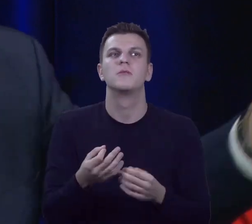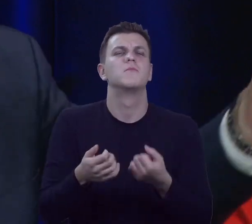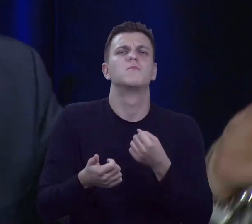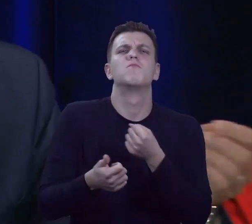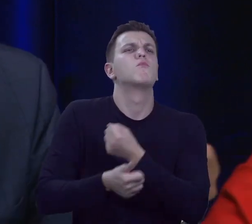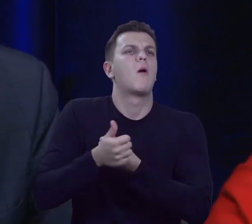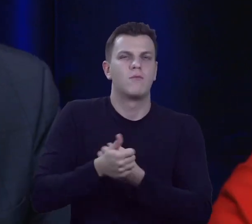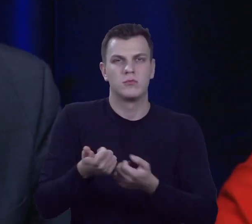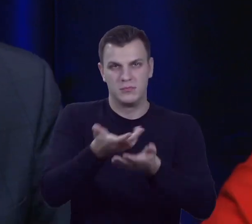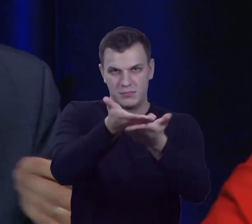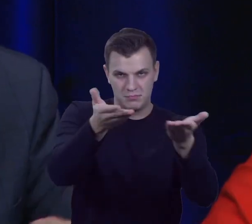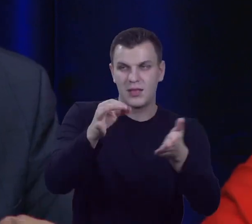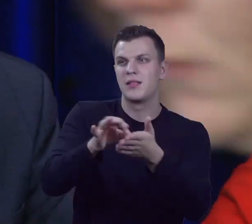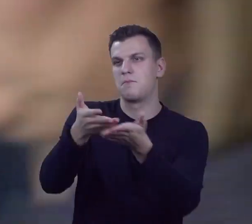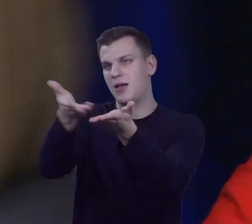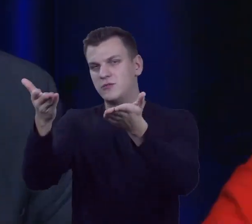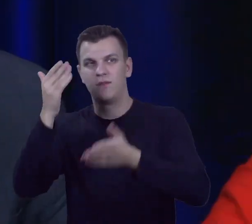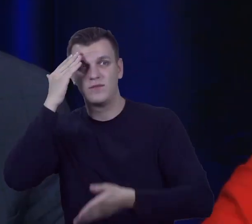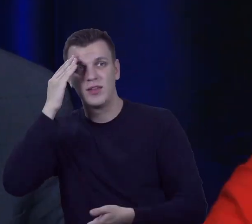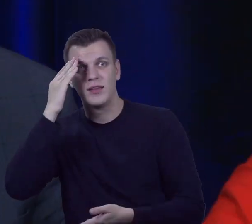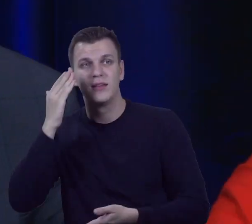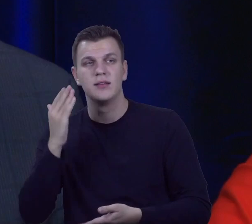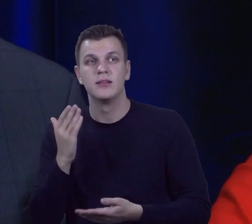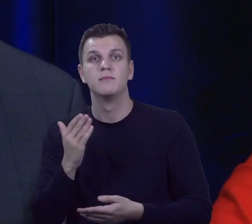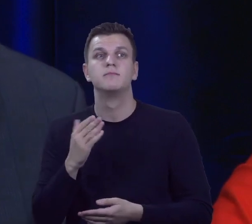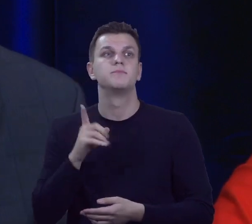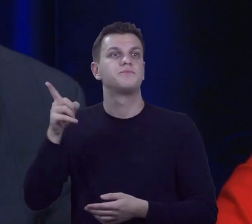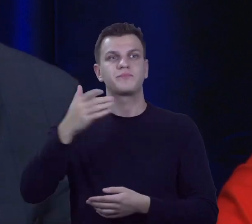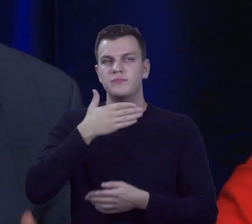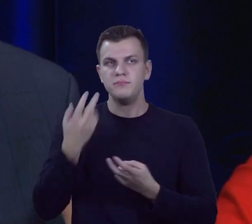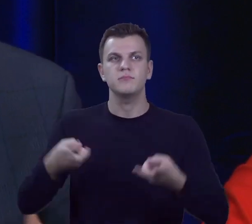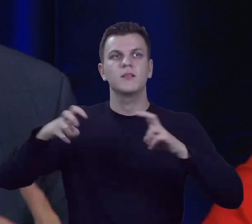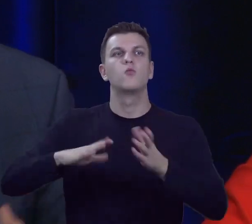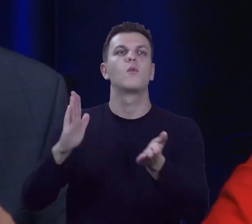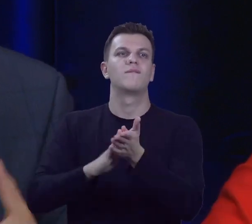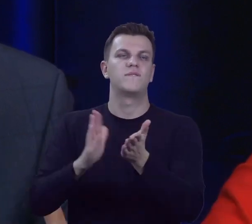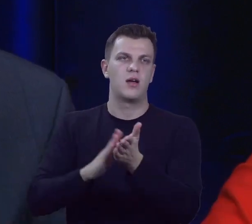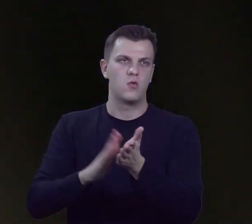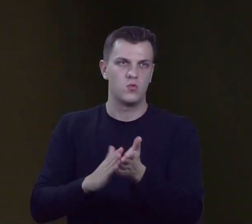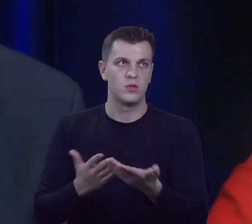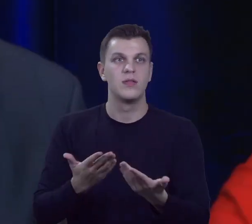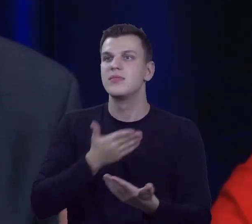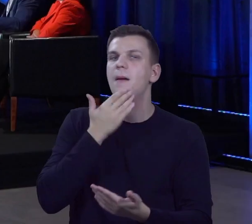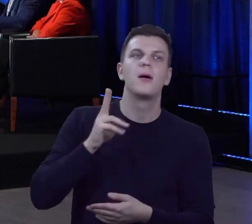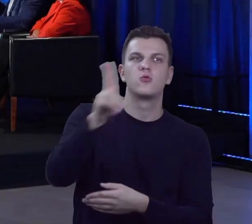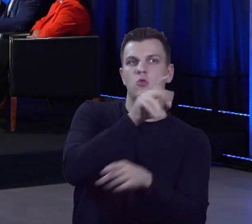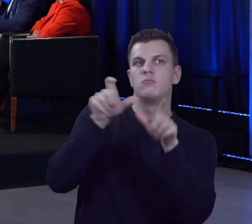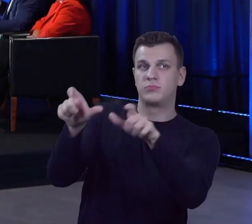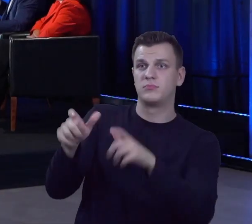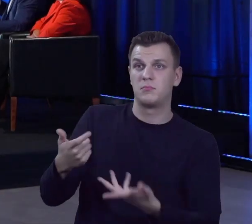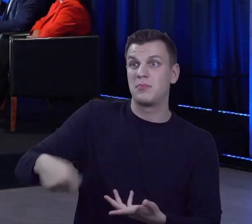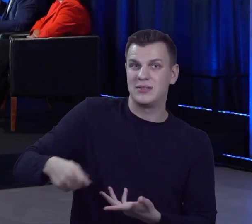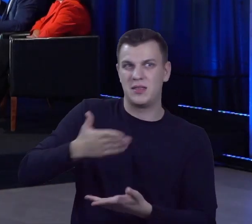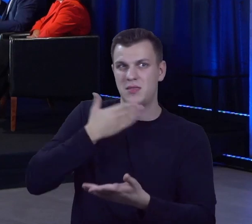na pewno wie, i państwo też, że on nie ma organu uchwałodawczego. On nie ma nikogo, kto go kontroluje. Przecież prezydenta nikt nie